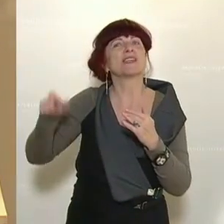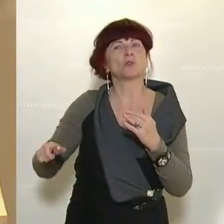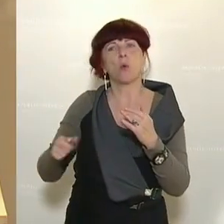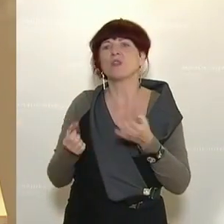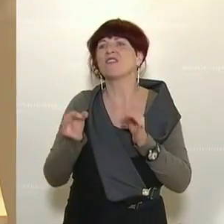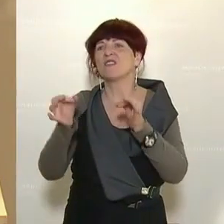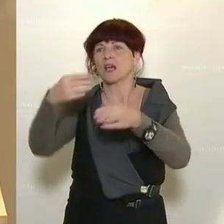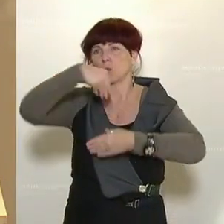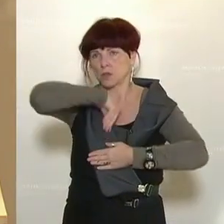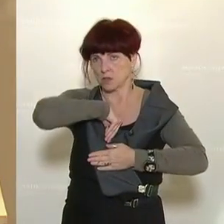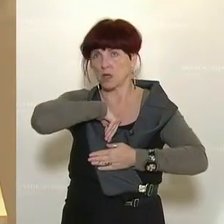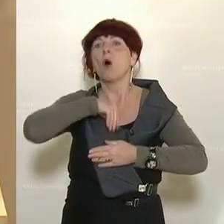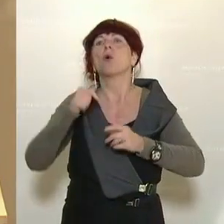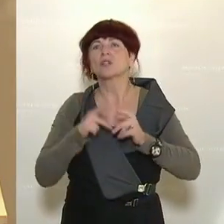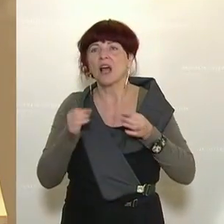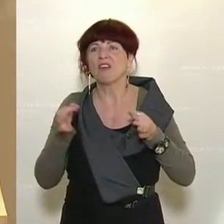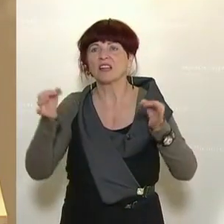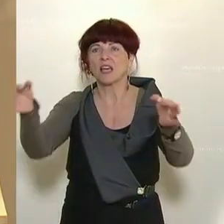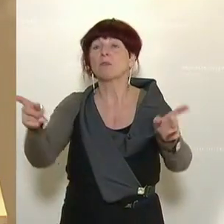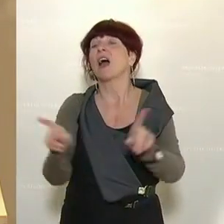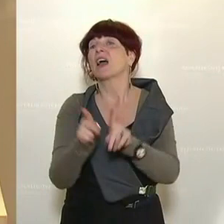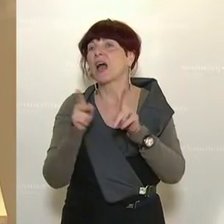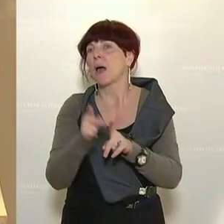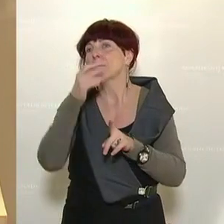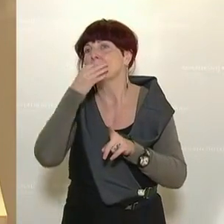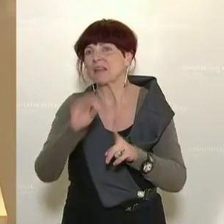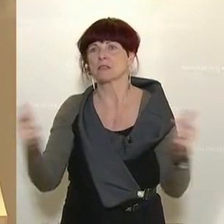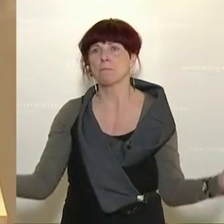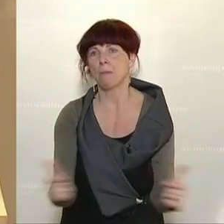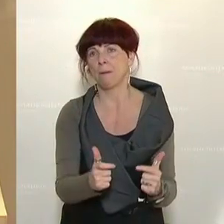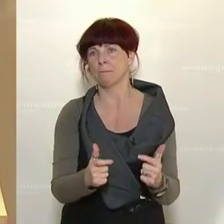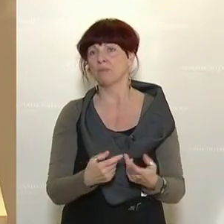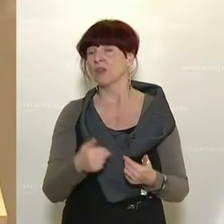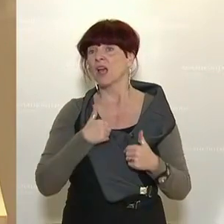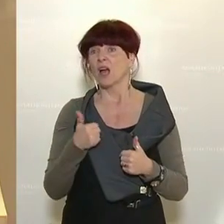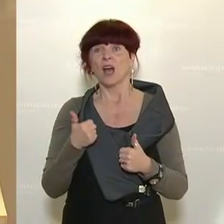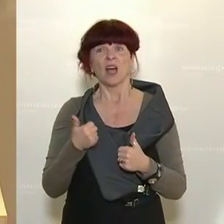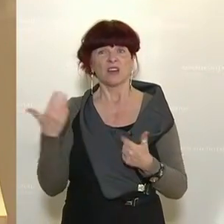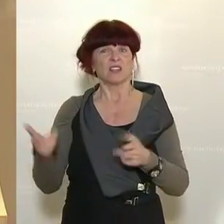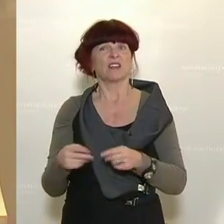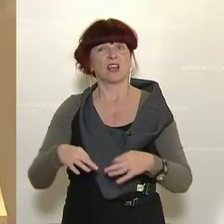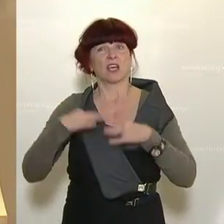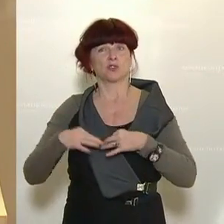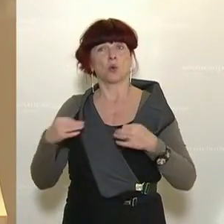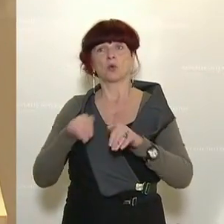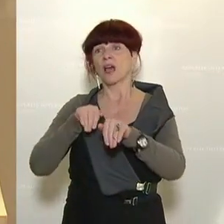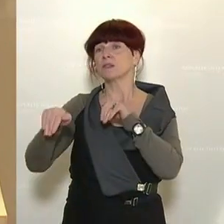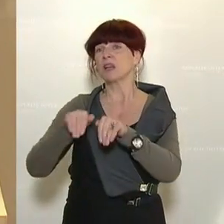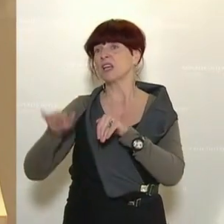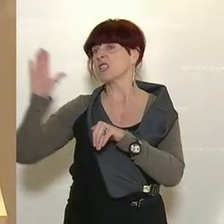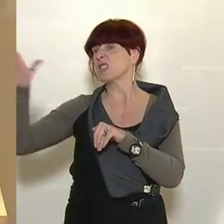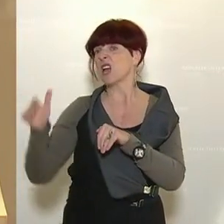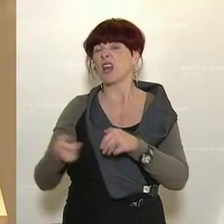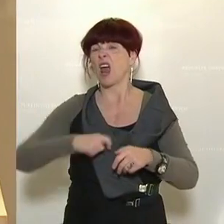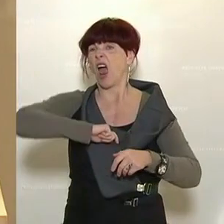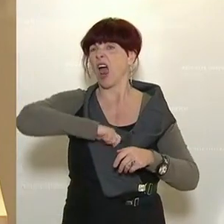können die Bemühungen im Kampf gegen die Verbreitung optimiert werden. Ich verstehe die ablehnende Haltung des Gesundheitsministers in dieser Frage absolut nicht. Frage,